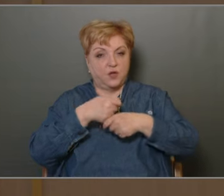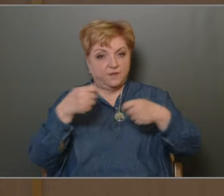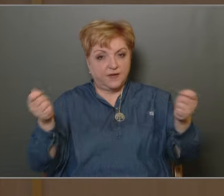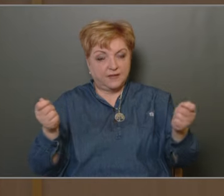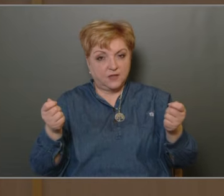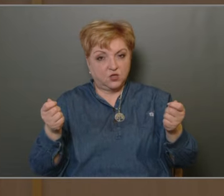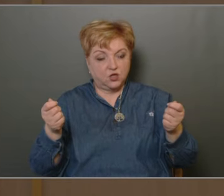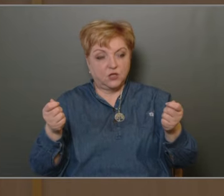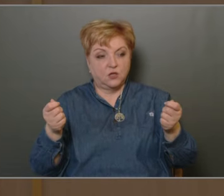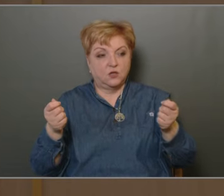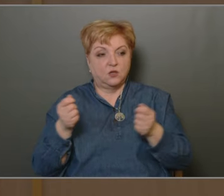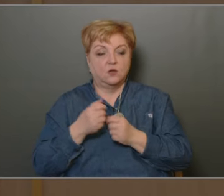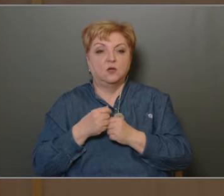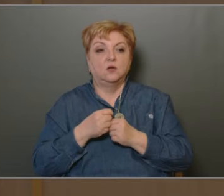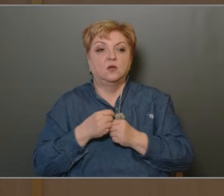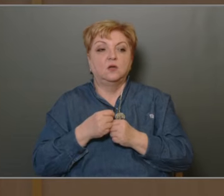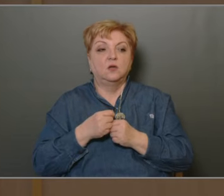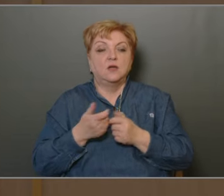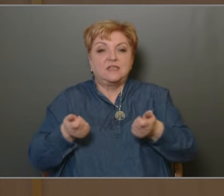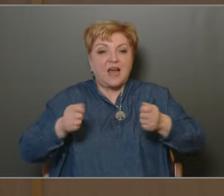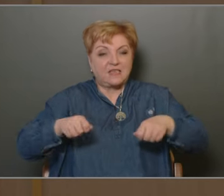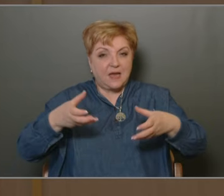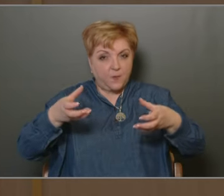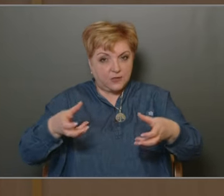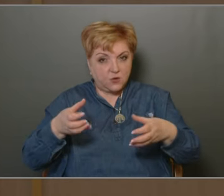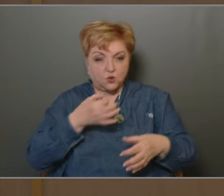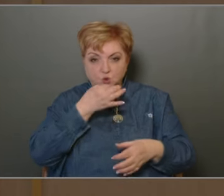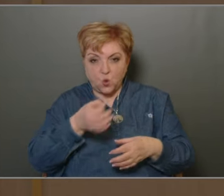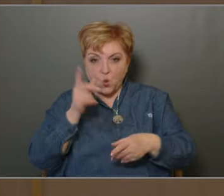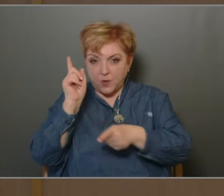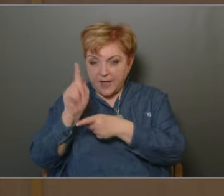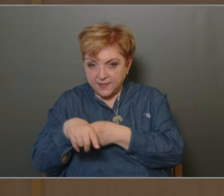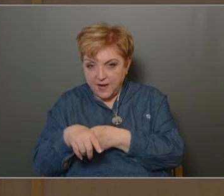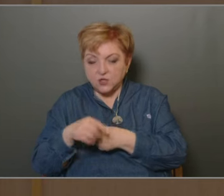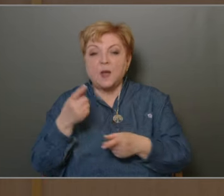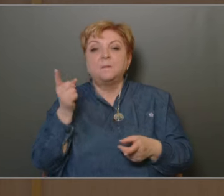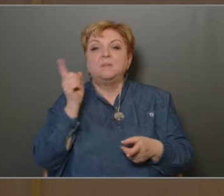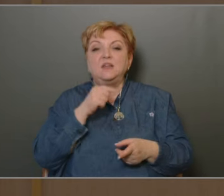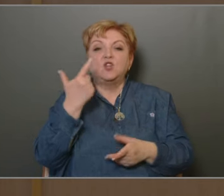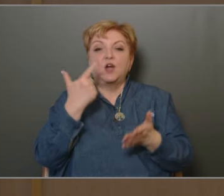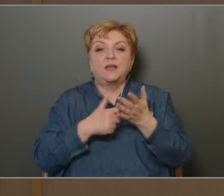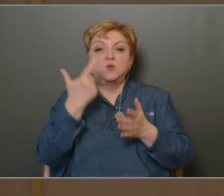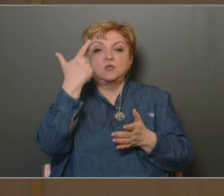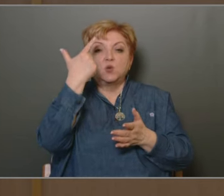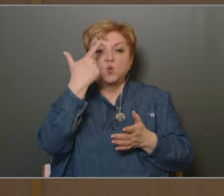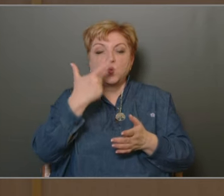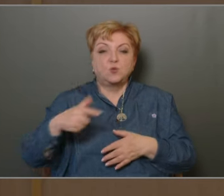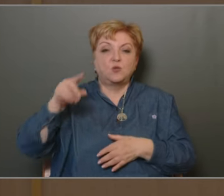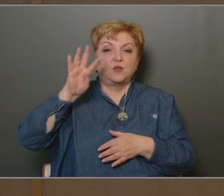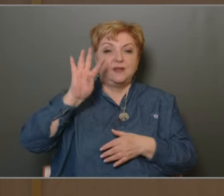zárszámadásról szóló rendelet, mind a 2024 évi